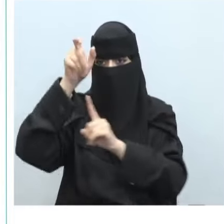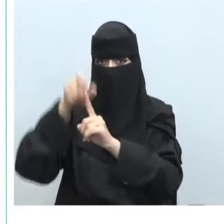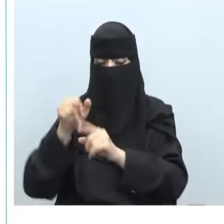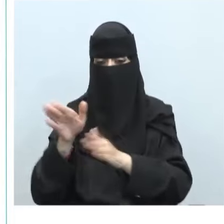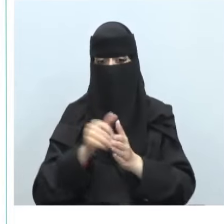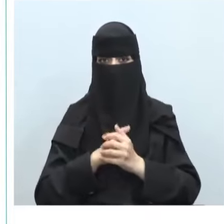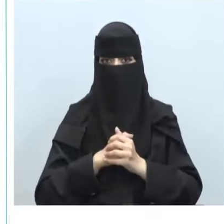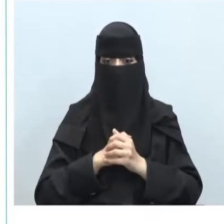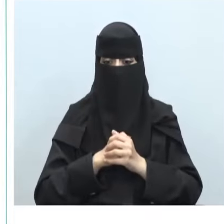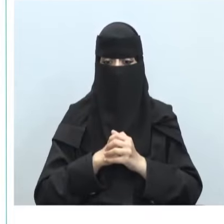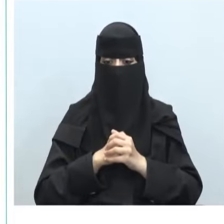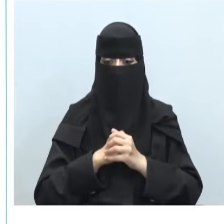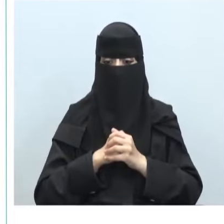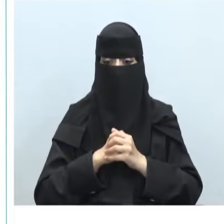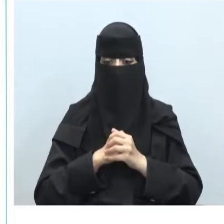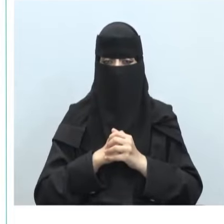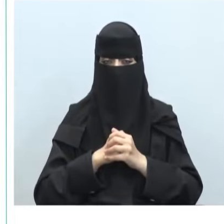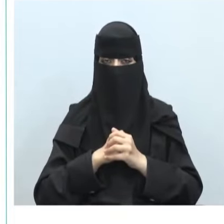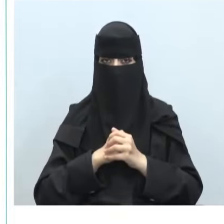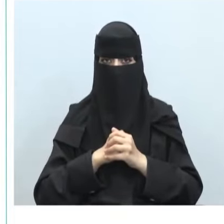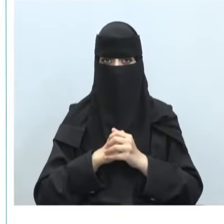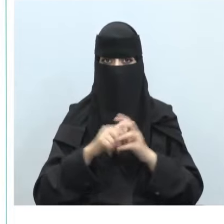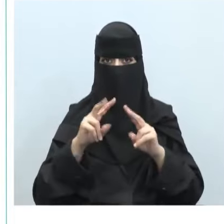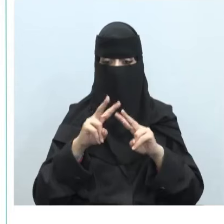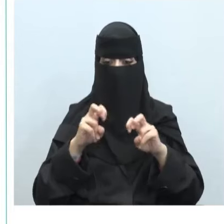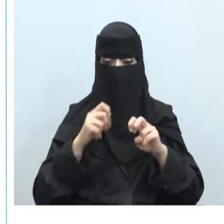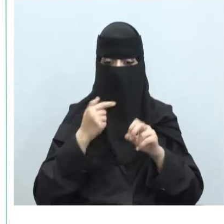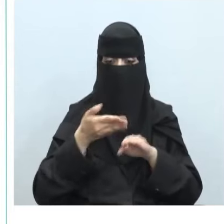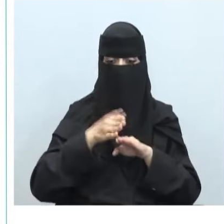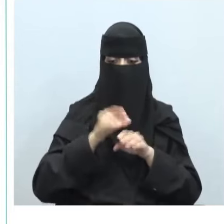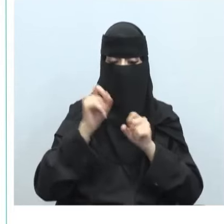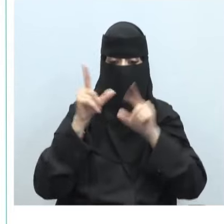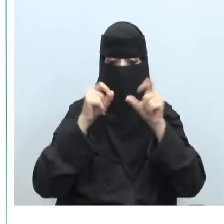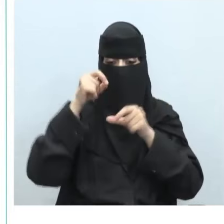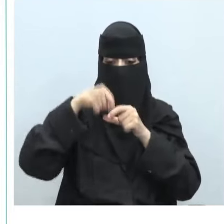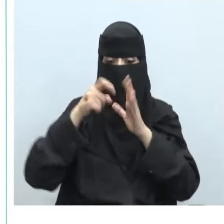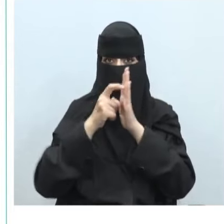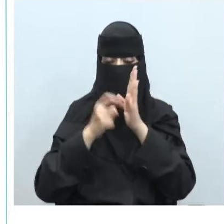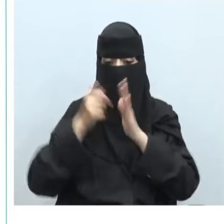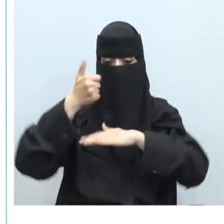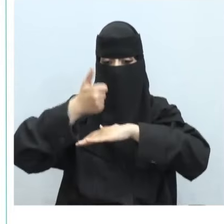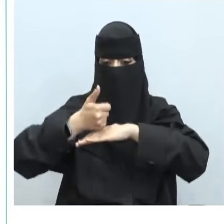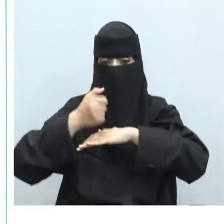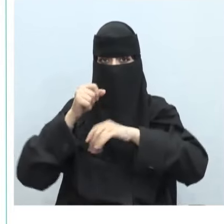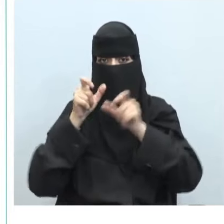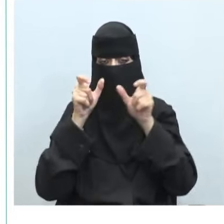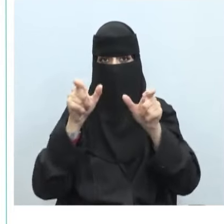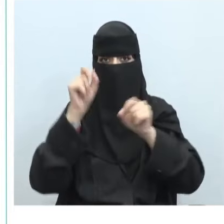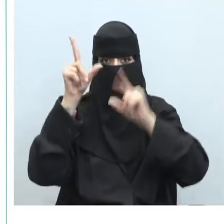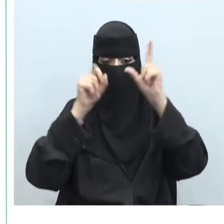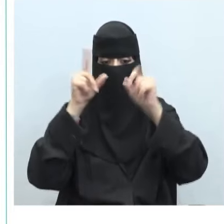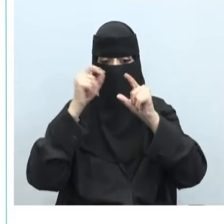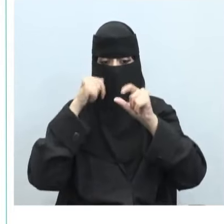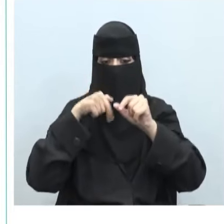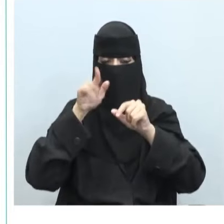في السؤال السادس، ابحث في الإنترنت عن الضوابط الأساسية للأمن